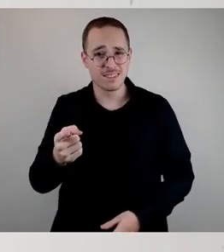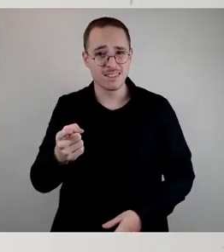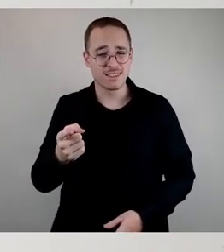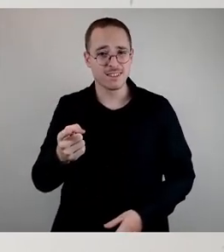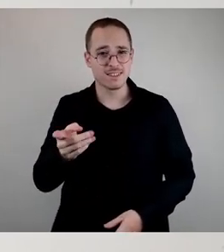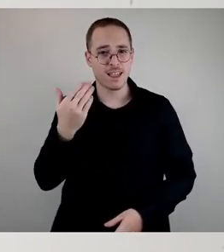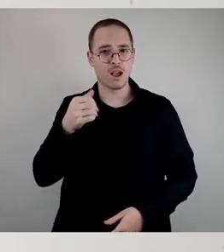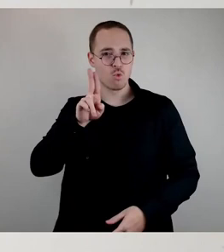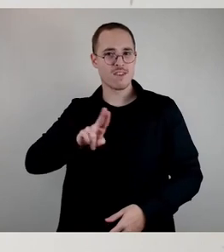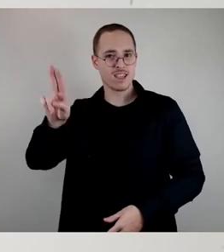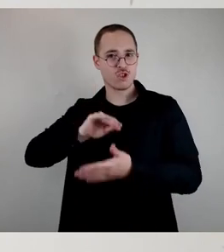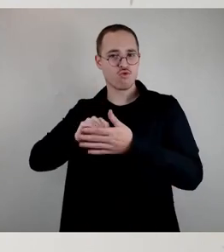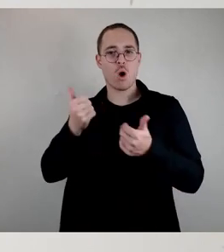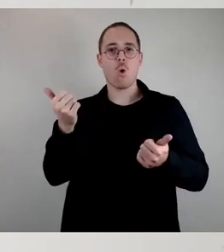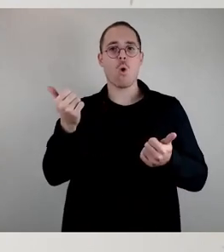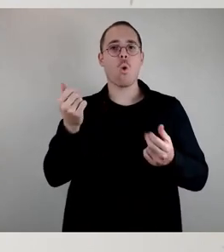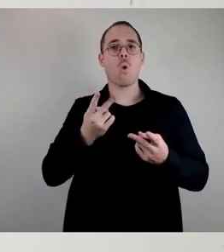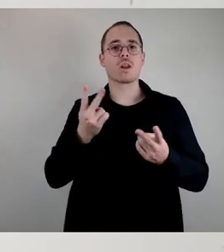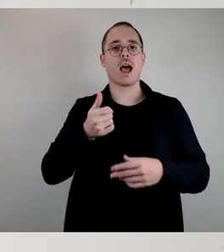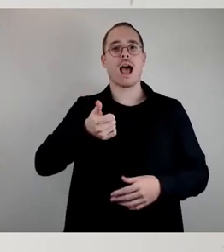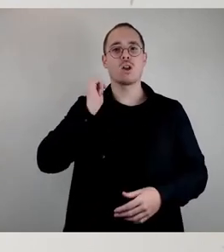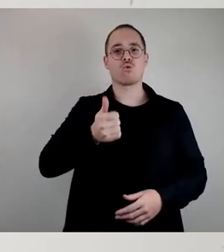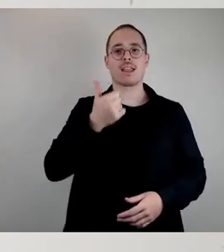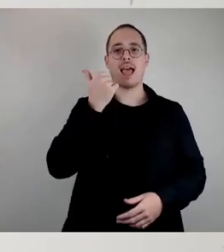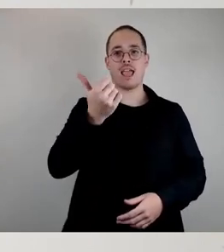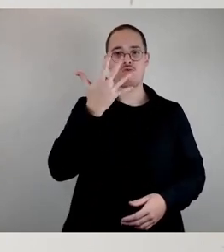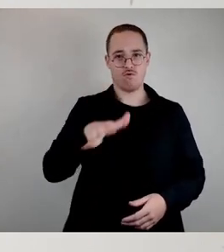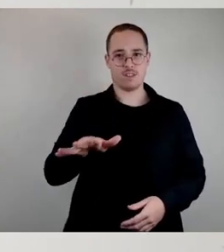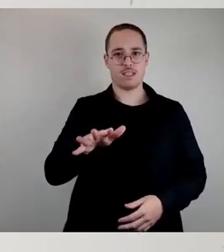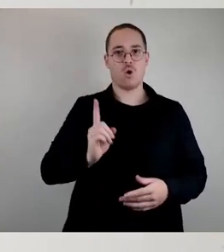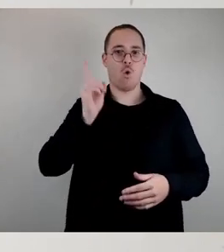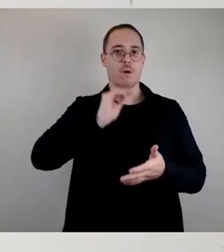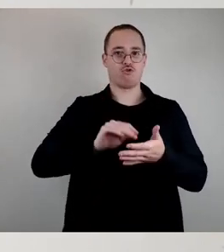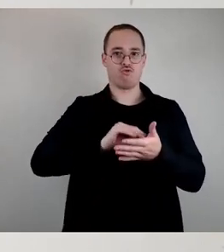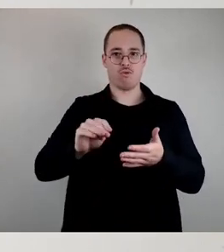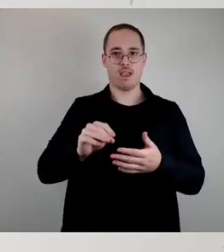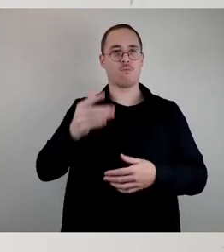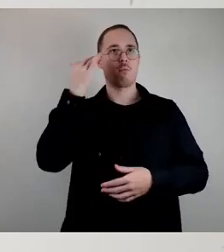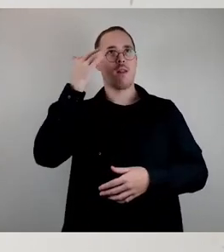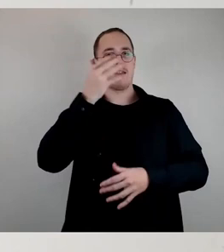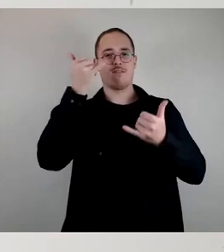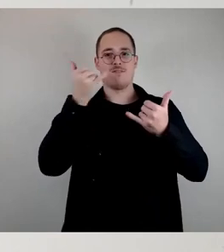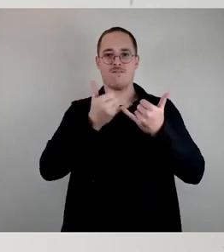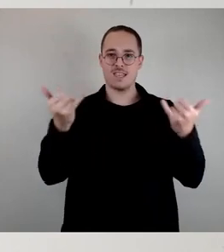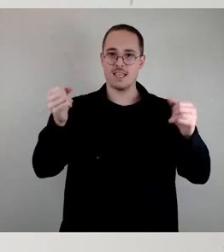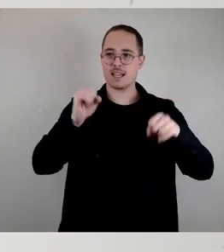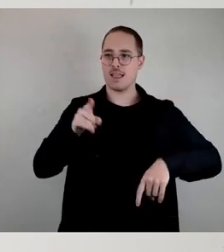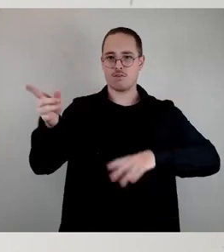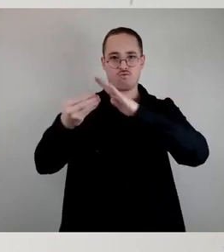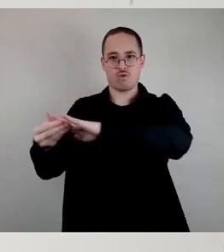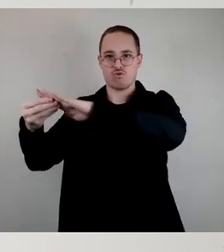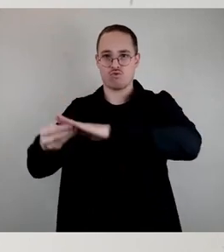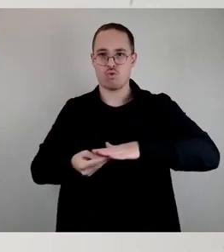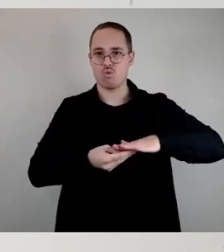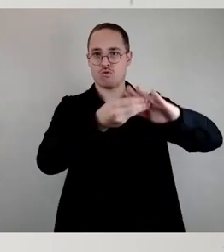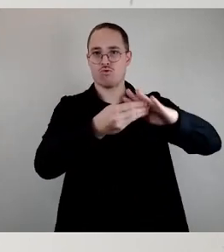151. Oberschule sofort aufgegriffen haben und überlegt haben, wie können wir diese zwei Schulen unterstützen und entwickeln, dass das eben